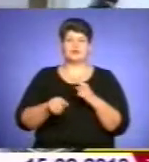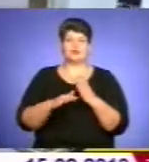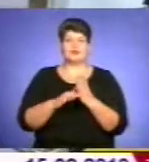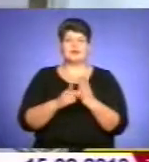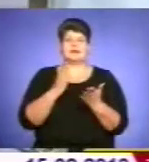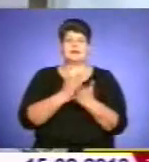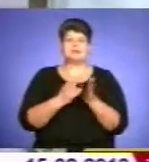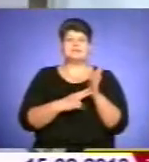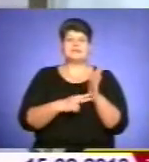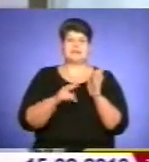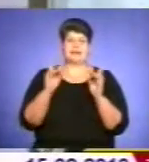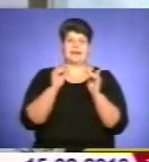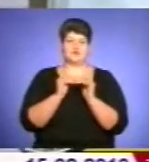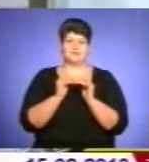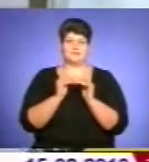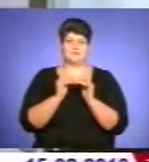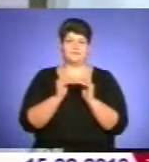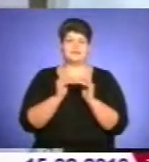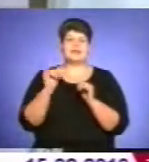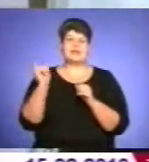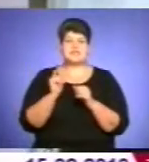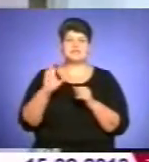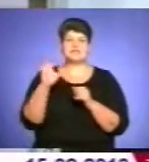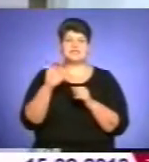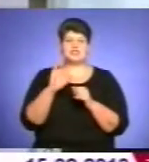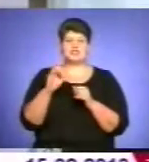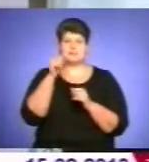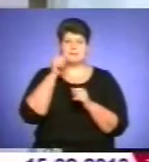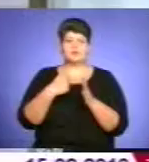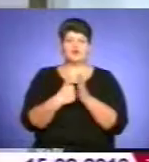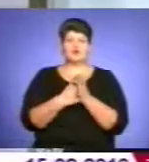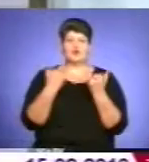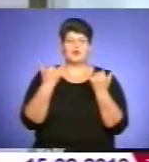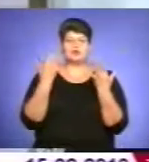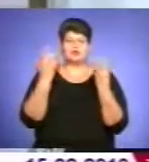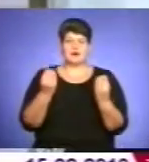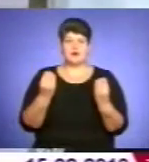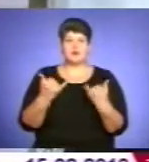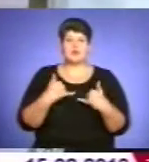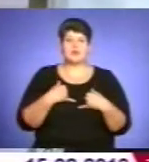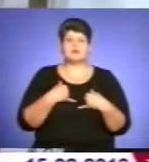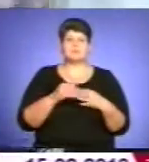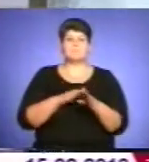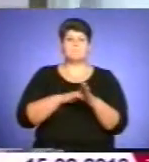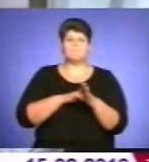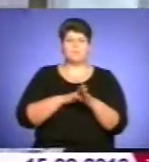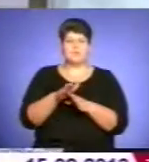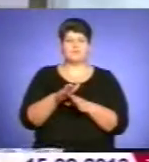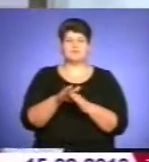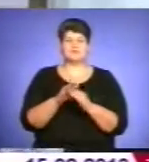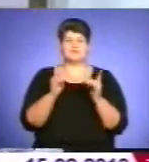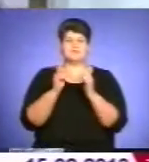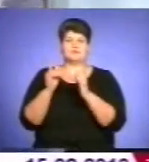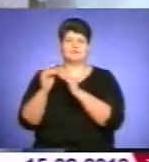ліжок. І від січня місяця по сьогоднішній день у нас повністю заповнені всі ліжка,